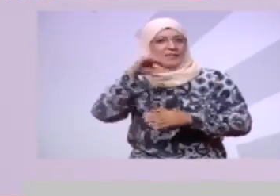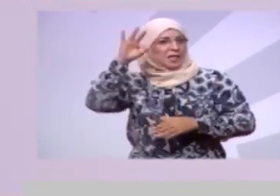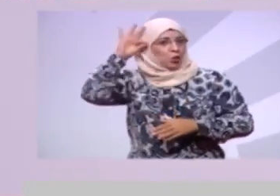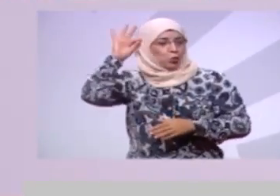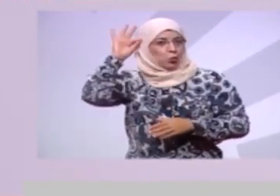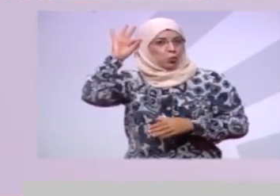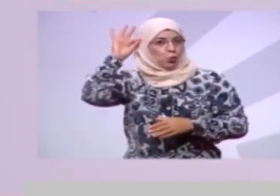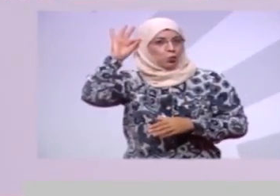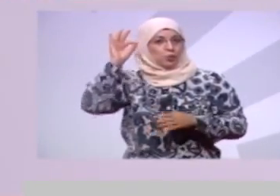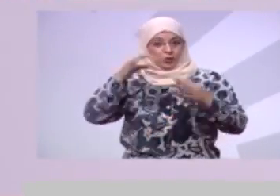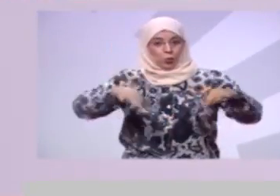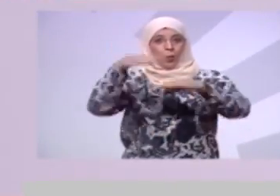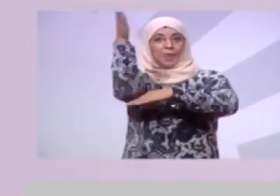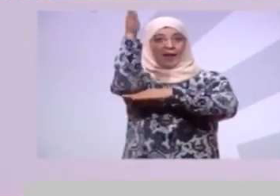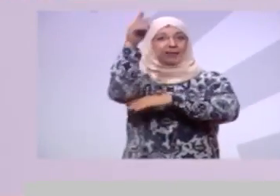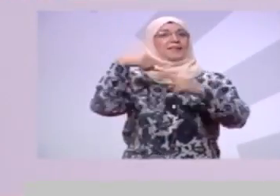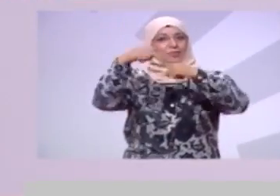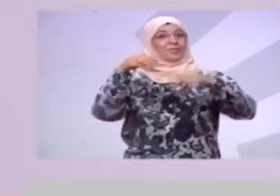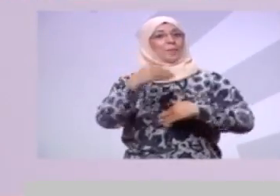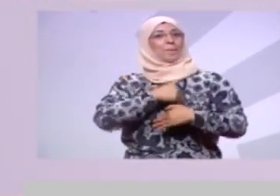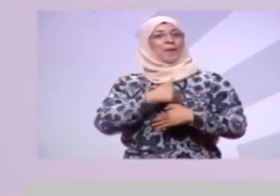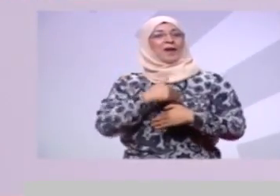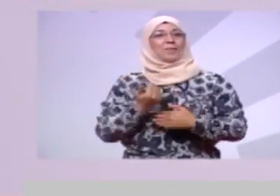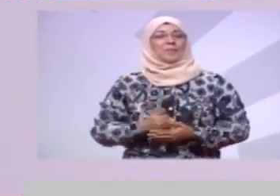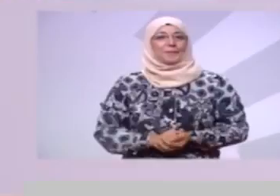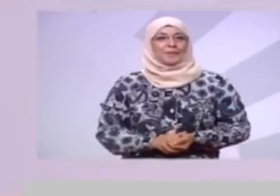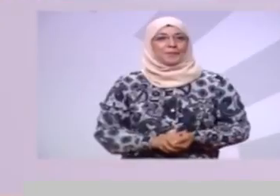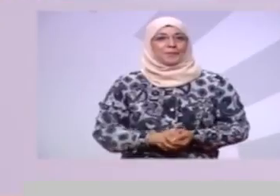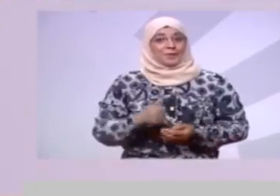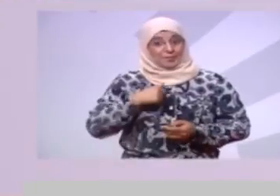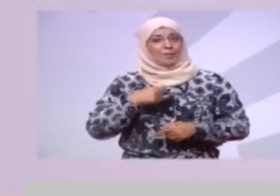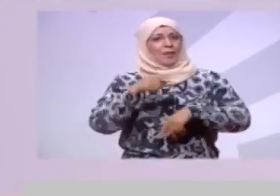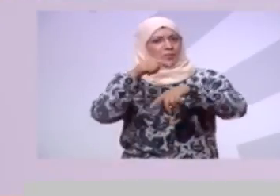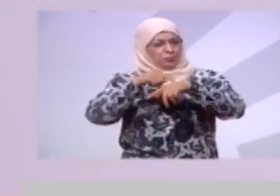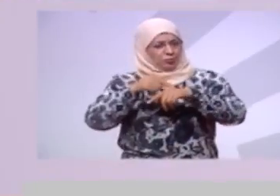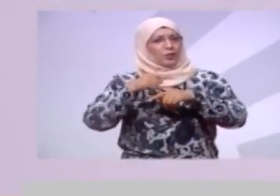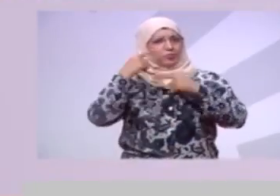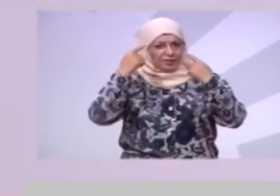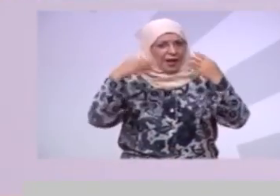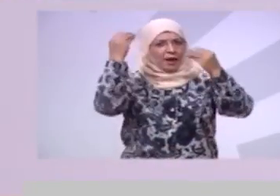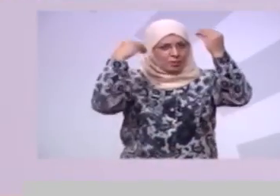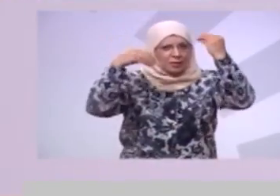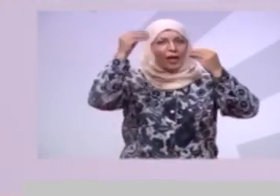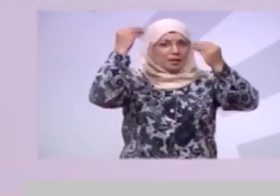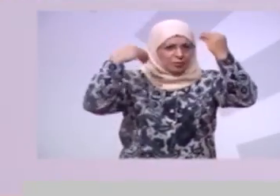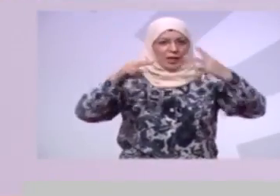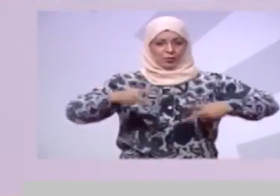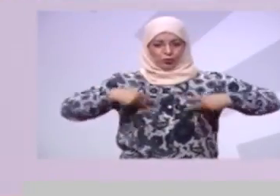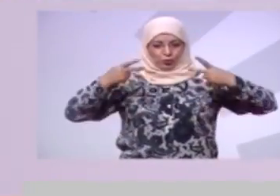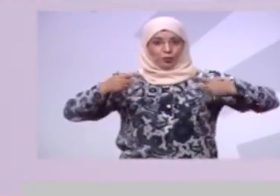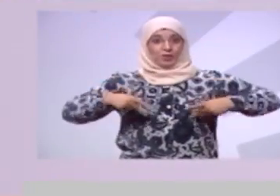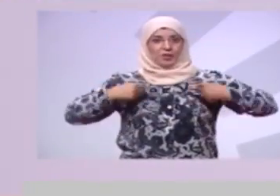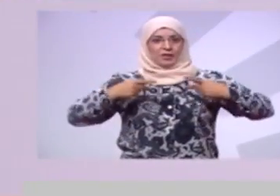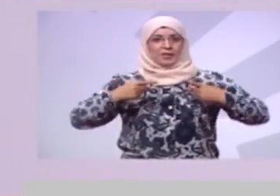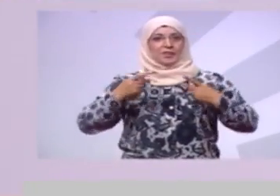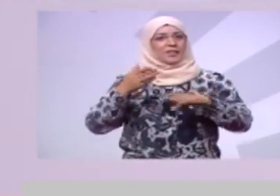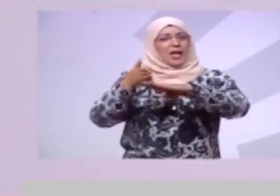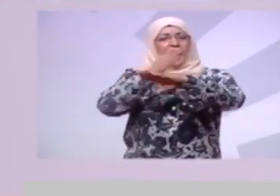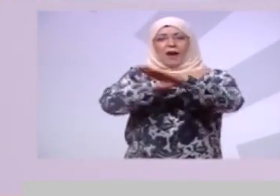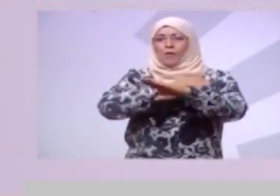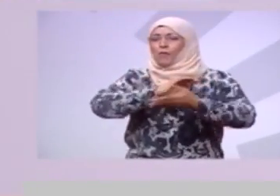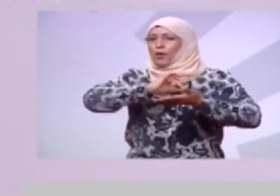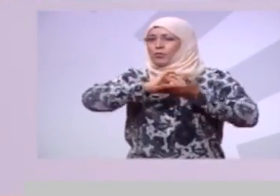وبلادي جديد ما في قلبي خذيت وقتي بش نشوف نعيش ونفهم اللي صار قبل ما نعمل أي